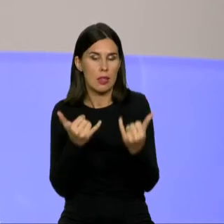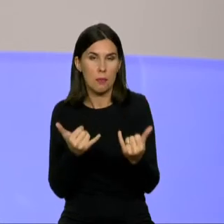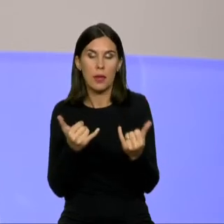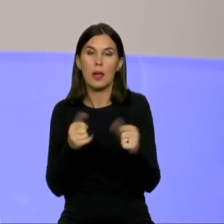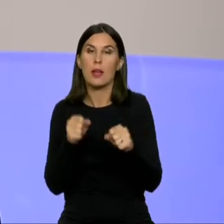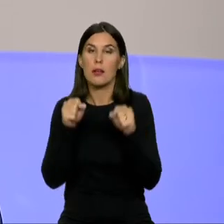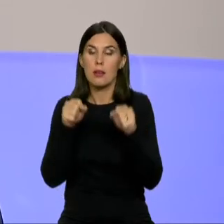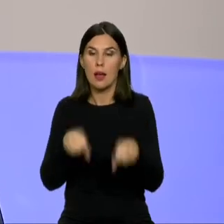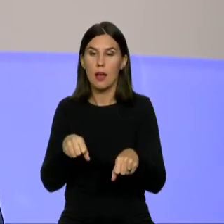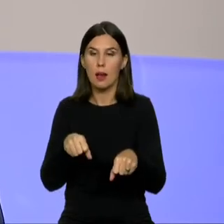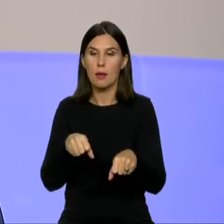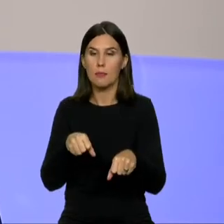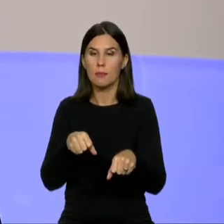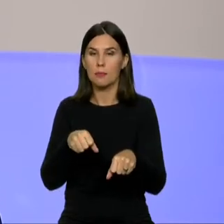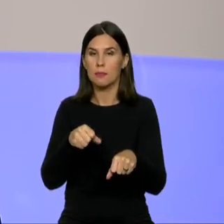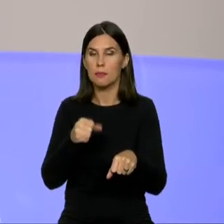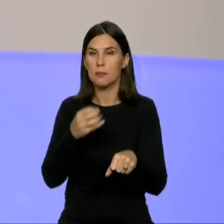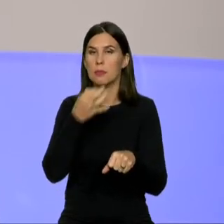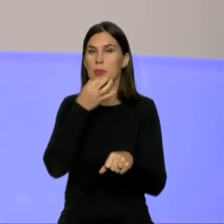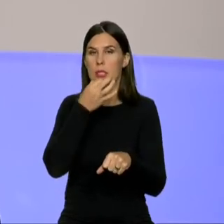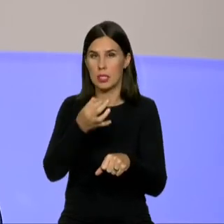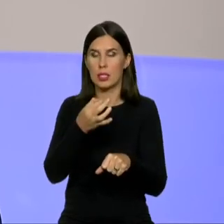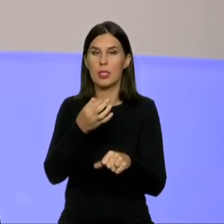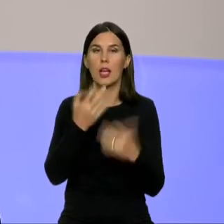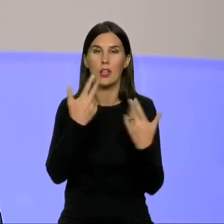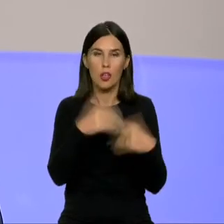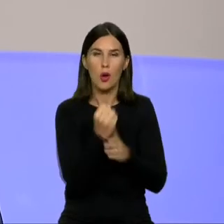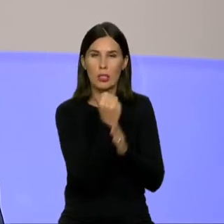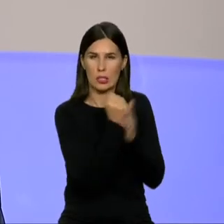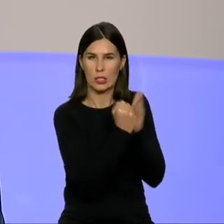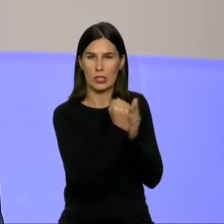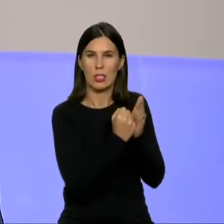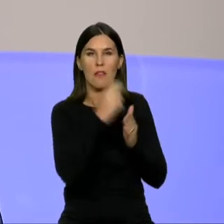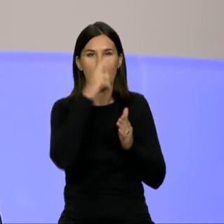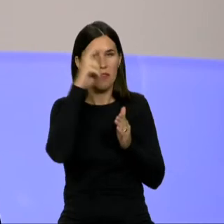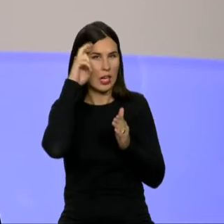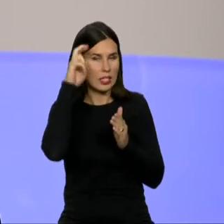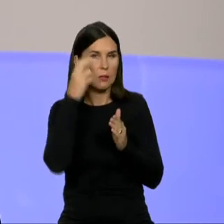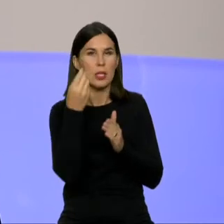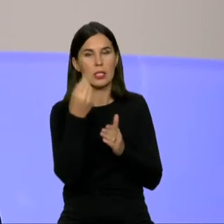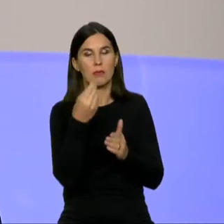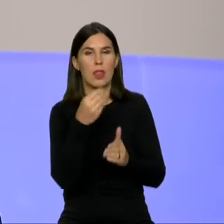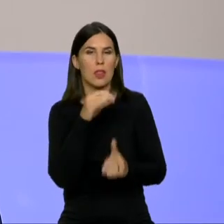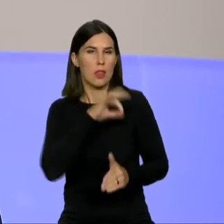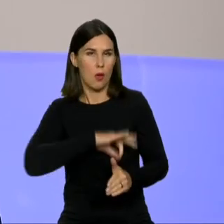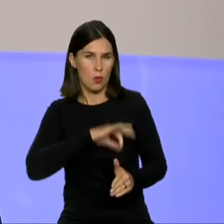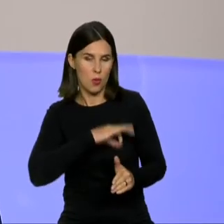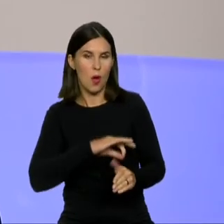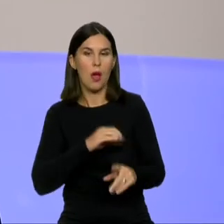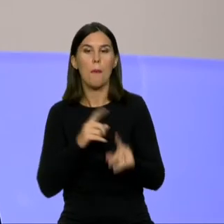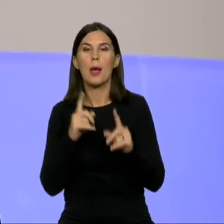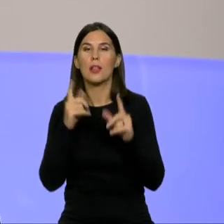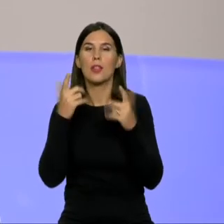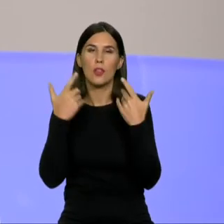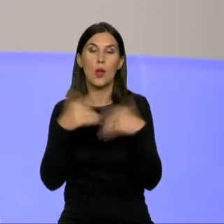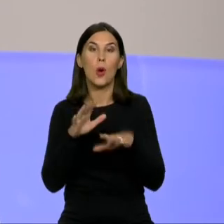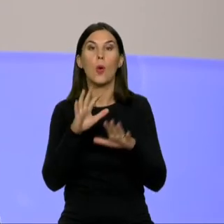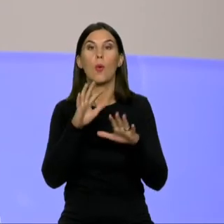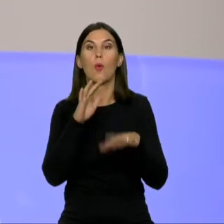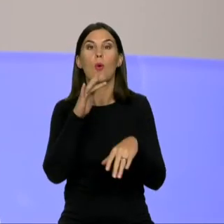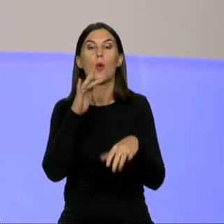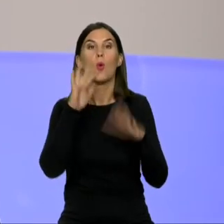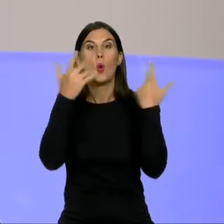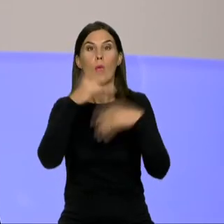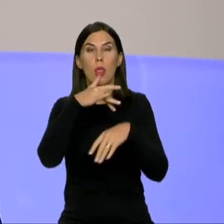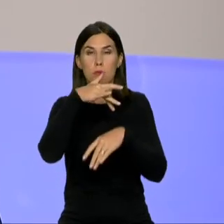naudojame valstybės išteklius efektyviai ir pamatuotai, bet tą ribą peržengę jau turbūt atsidurtume zonoje, kur būtų